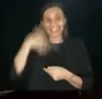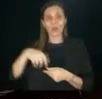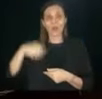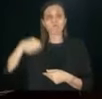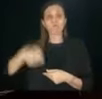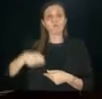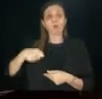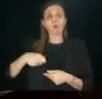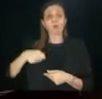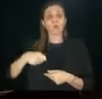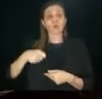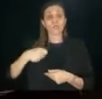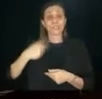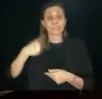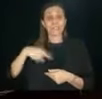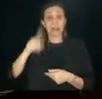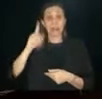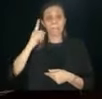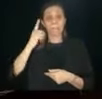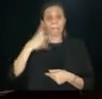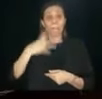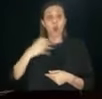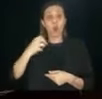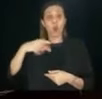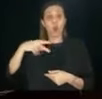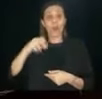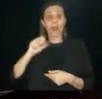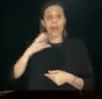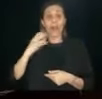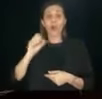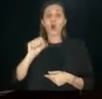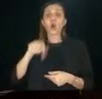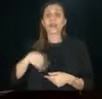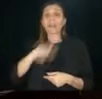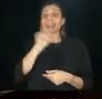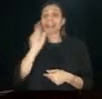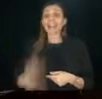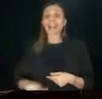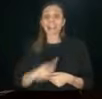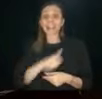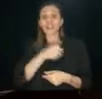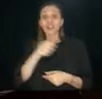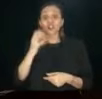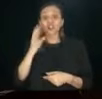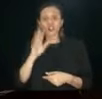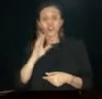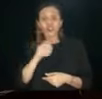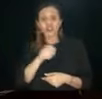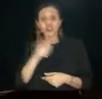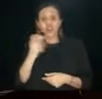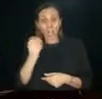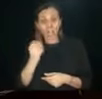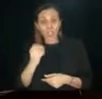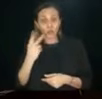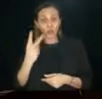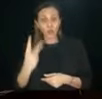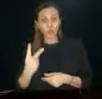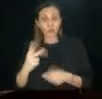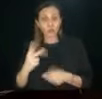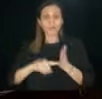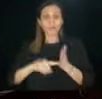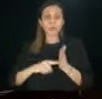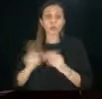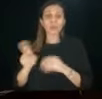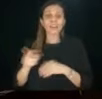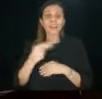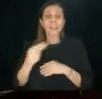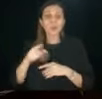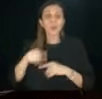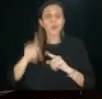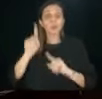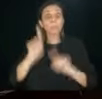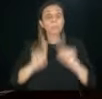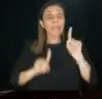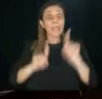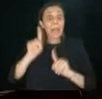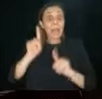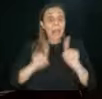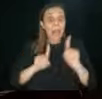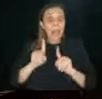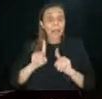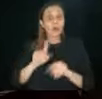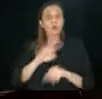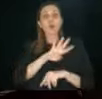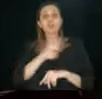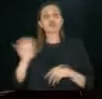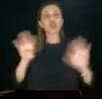alla Borsa di Monaco che fattura solo in Italia 502 milioni di euro all'anno, solo a Milano ne fattura